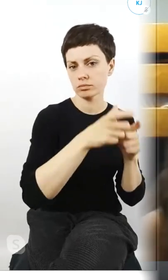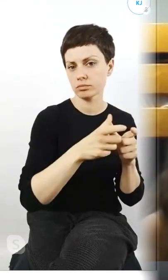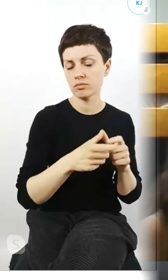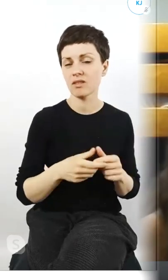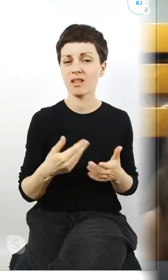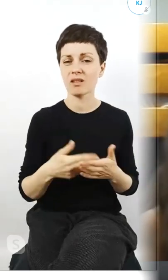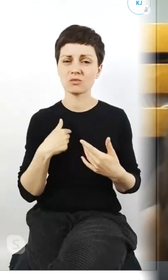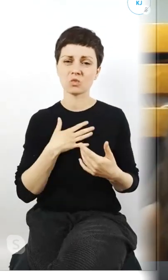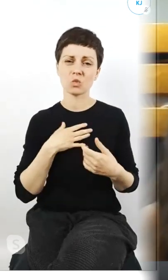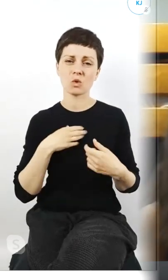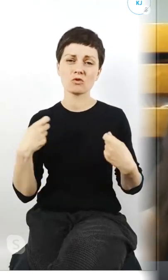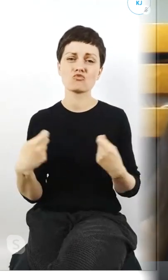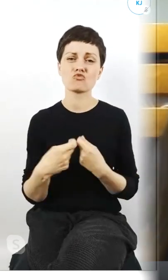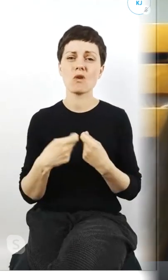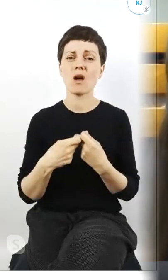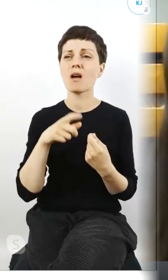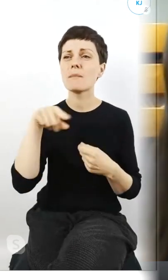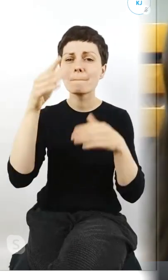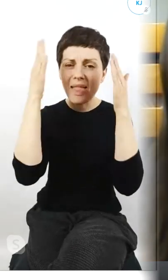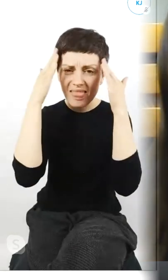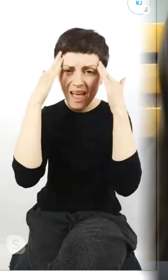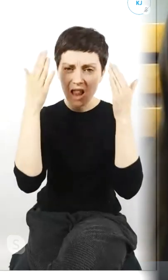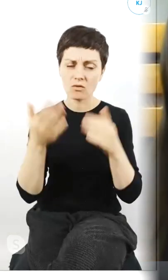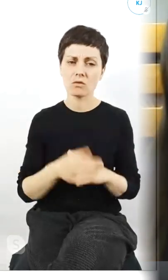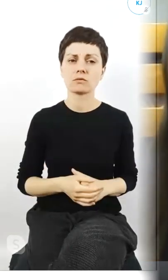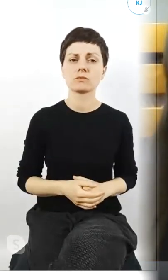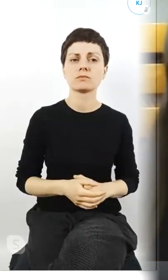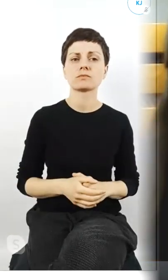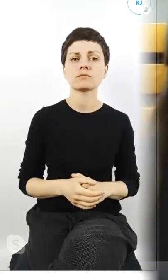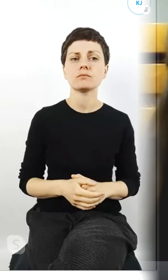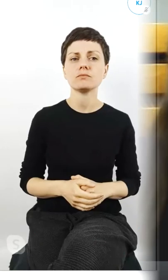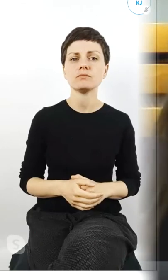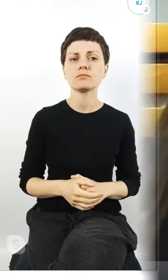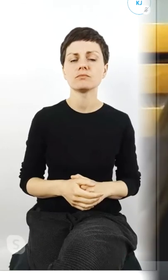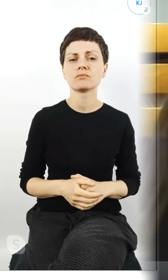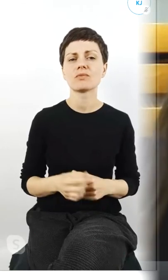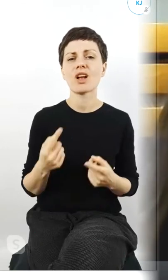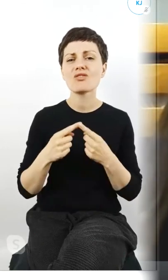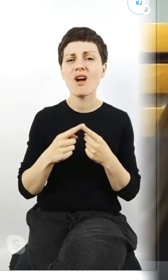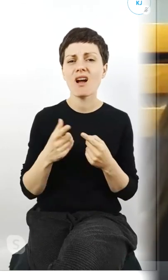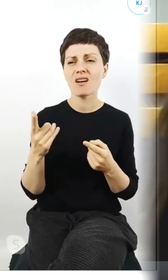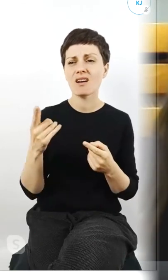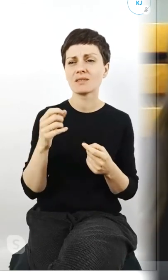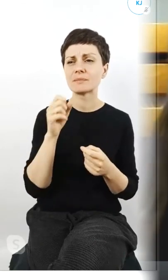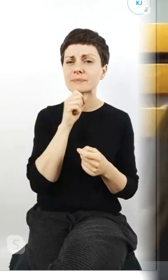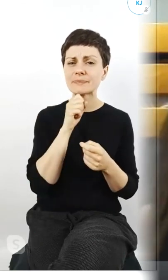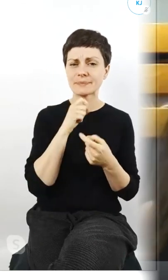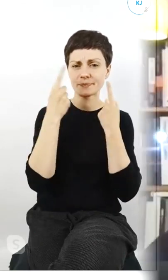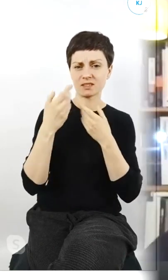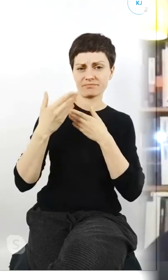chyba przeszkadza tutaj ta mentalność trochę tak według mnie trochę zacąpana mimo wszystko